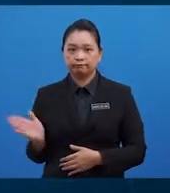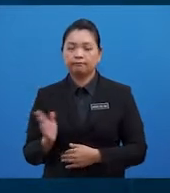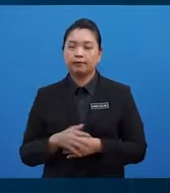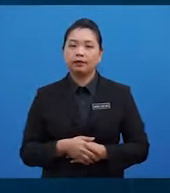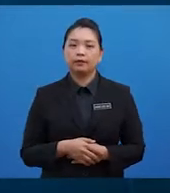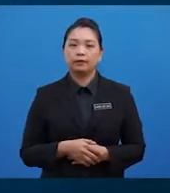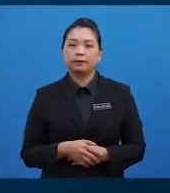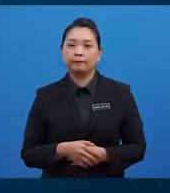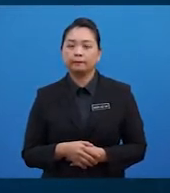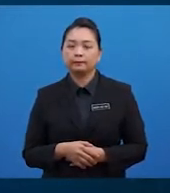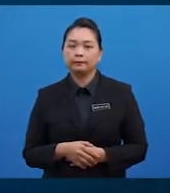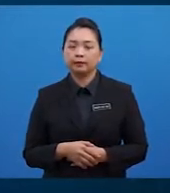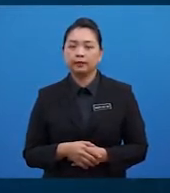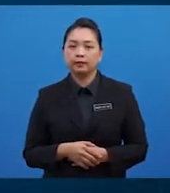ini.